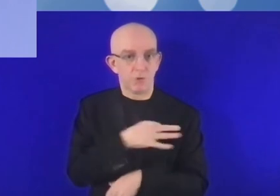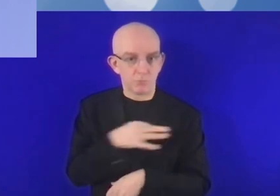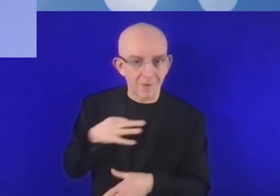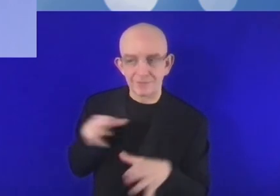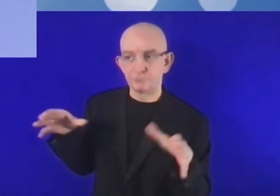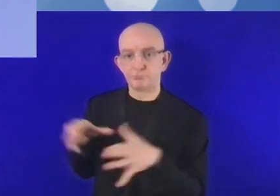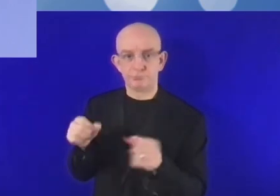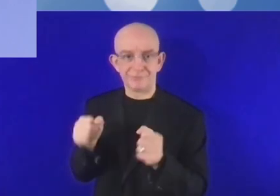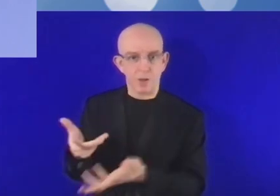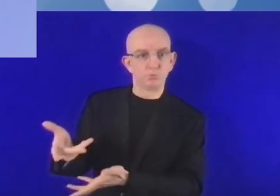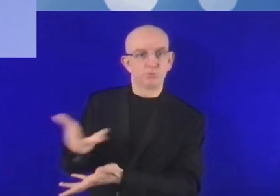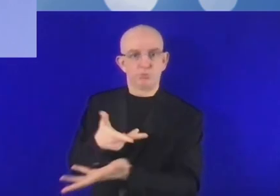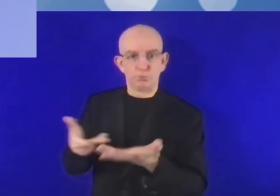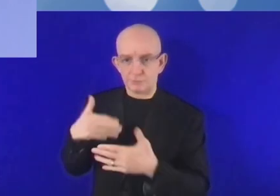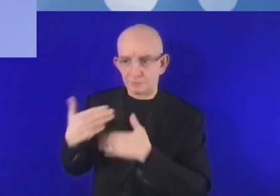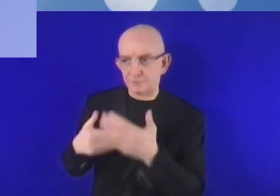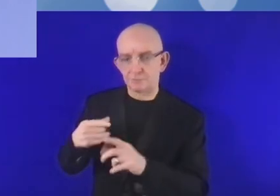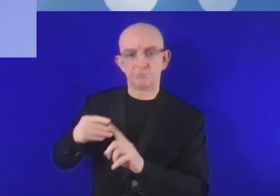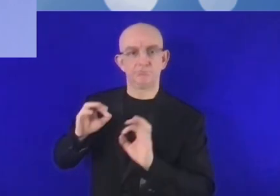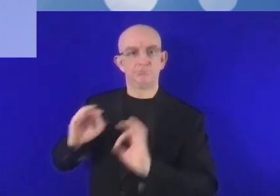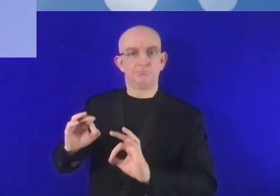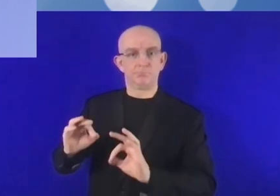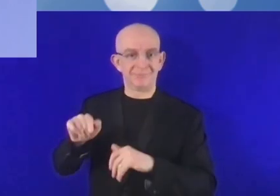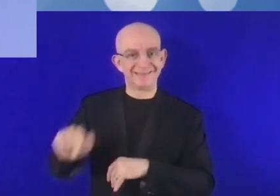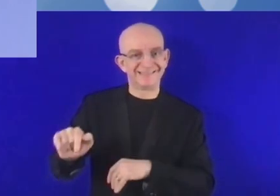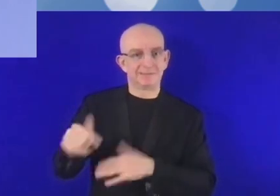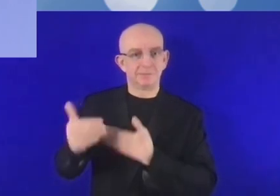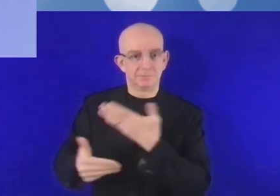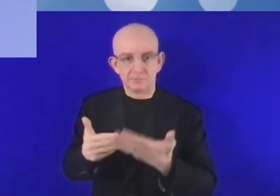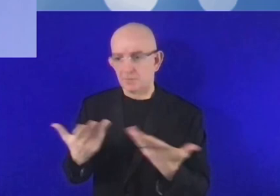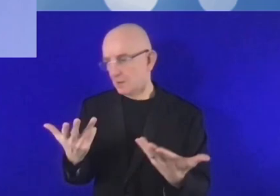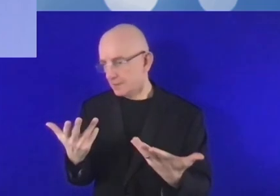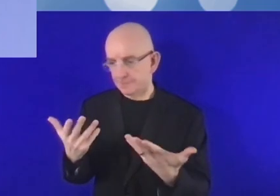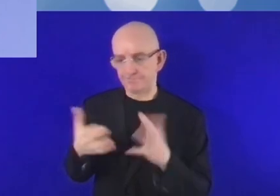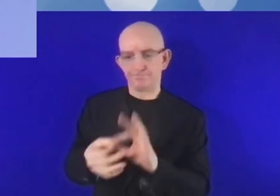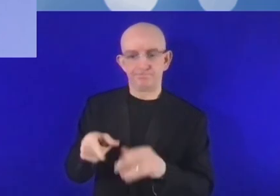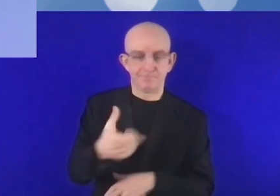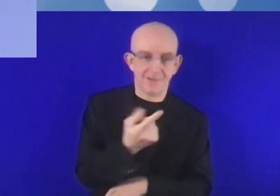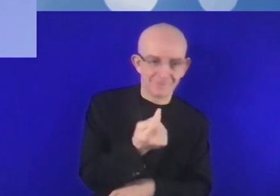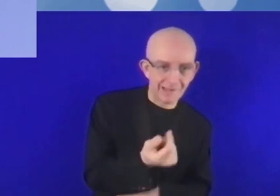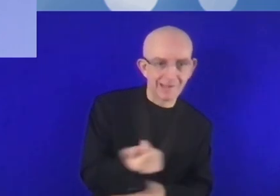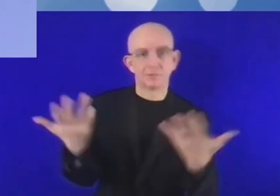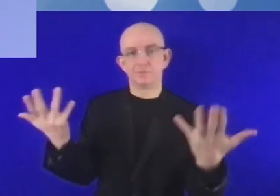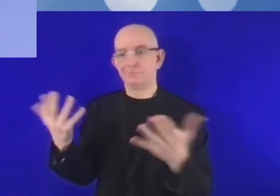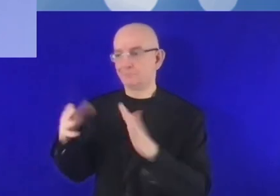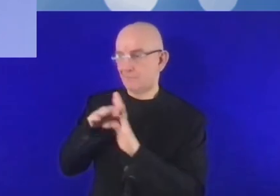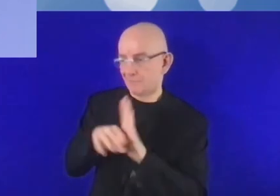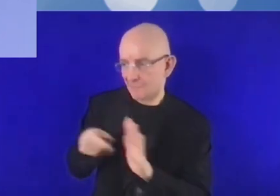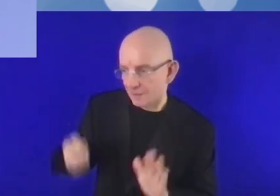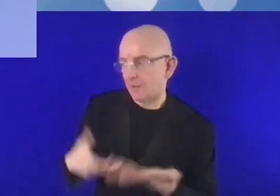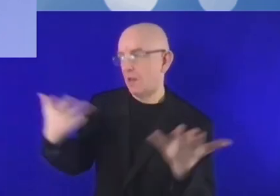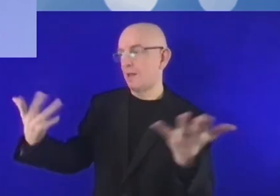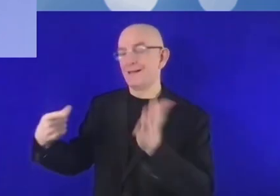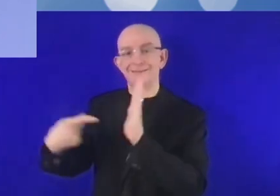un système qui permettra de régler les problèmes financiers, les problèmes juridiques